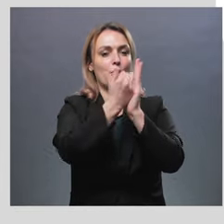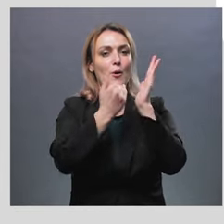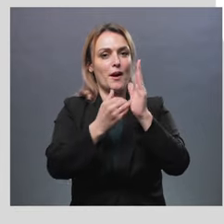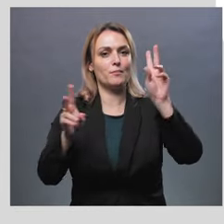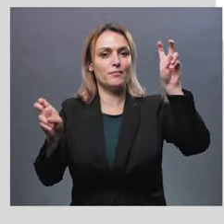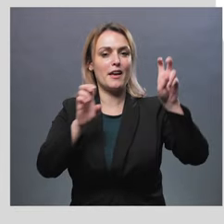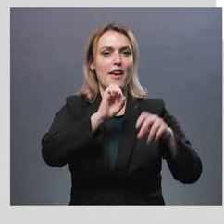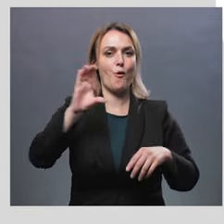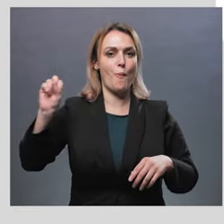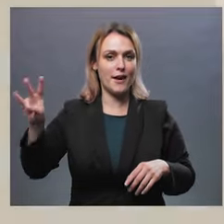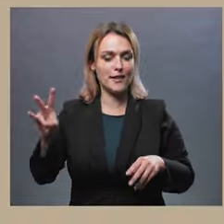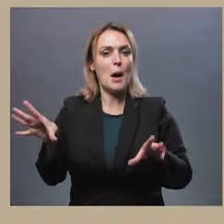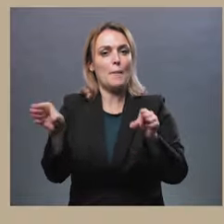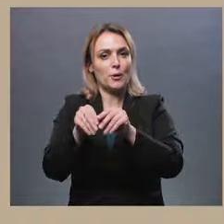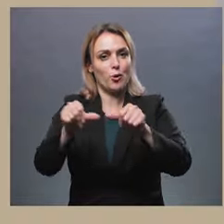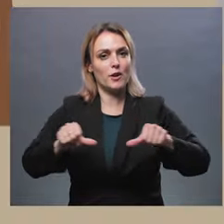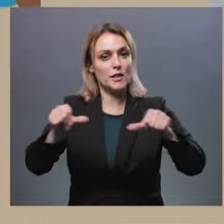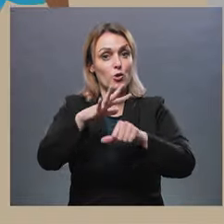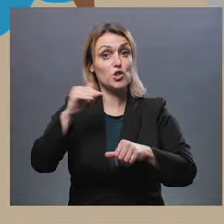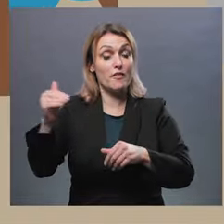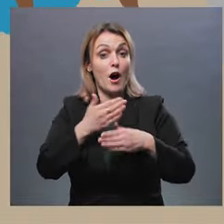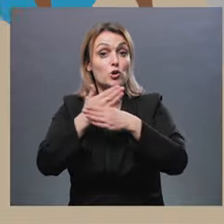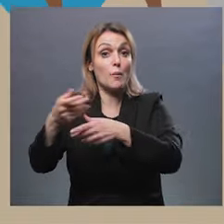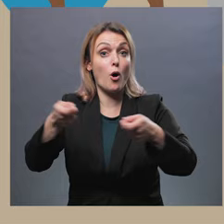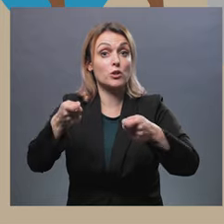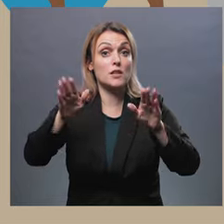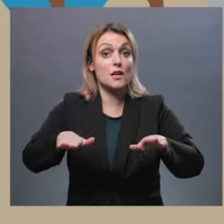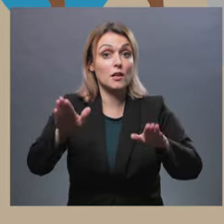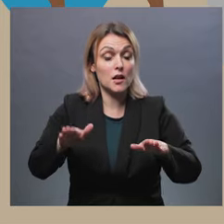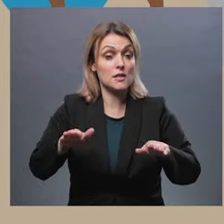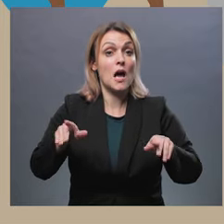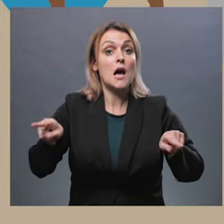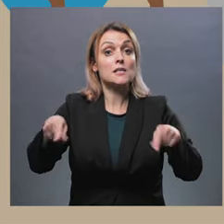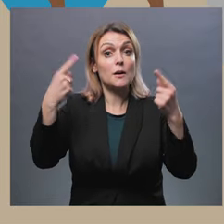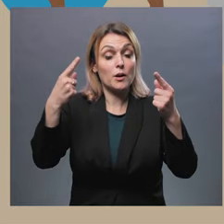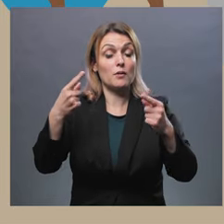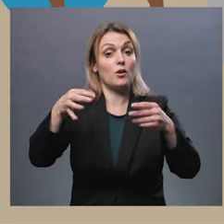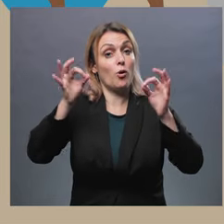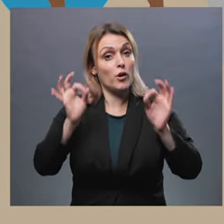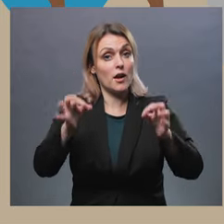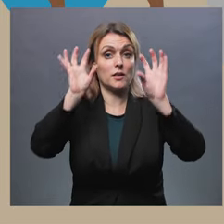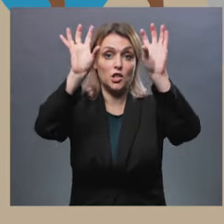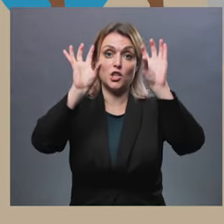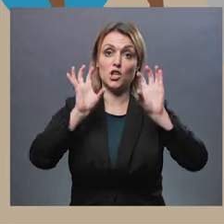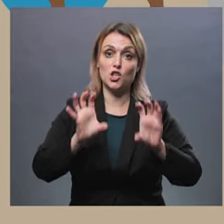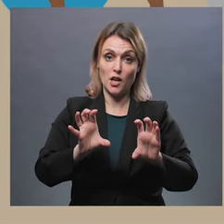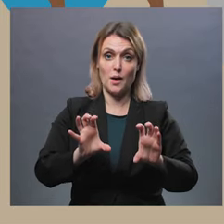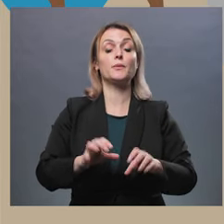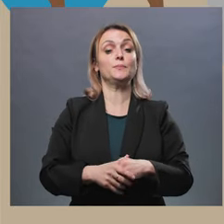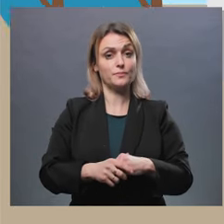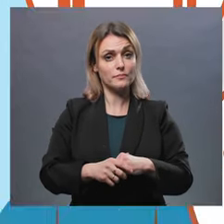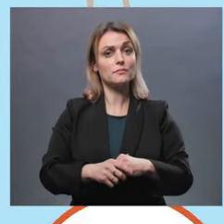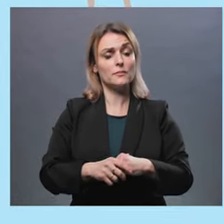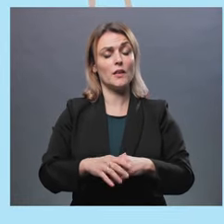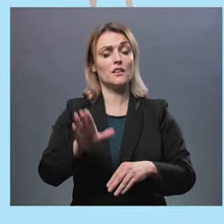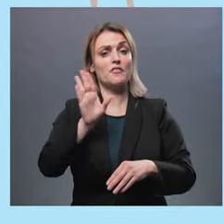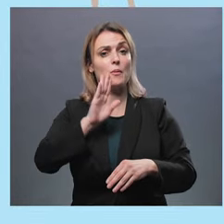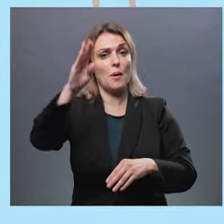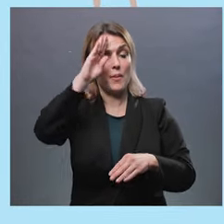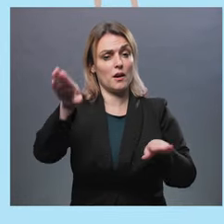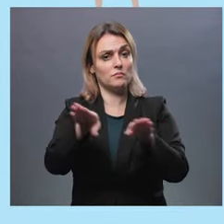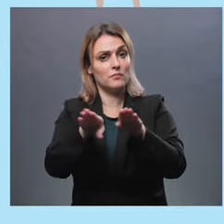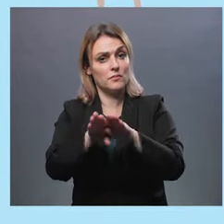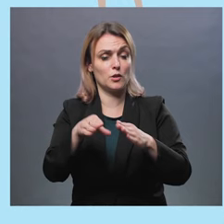Women în parteneriat cu UNICEF, ajutăm autoritățile locale să elaboreze politici și bugete sensibile la dimensiune de gen,